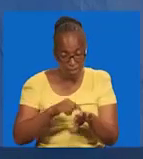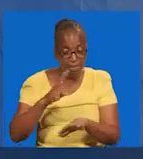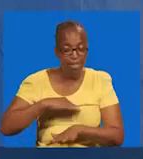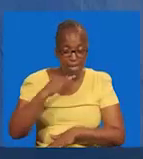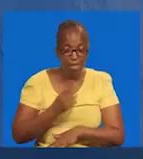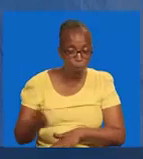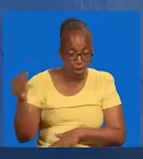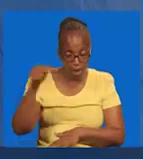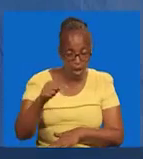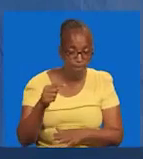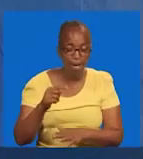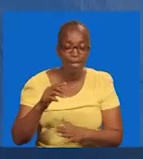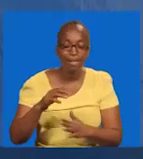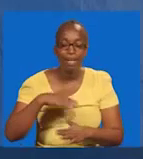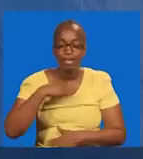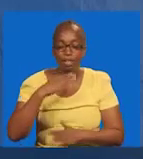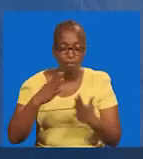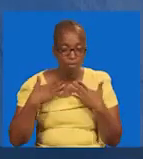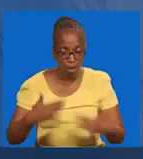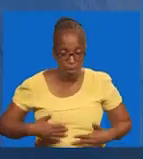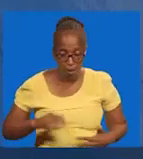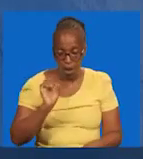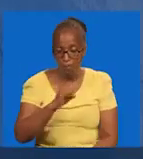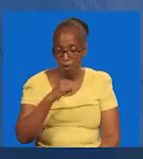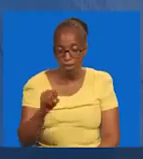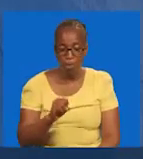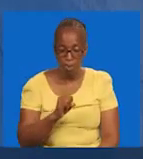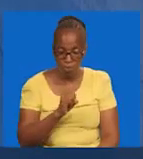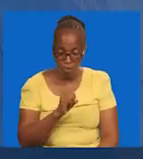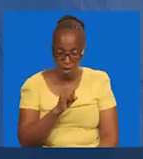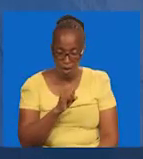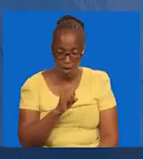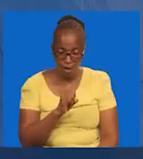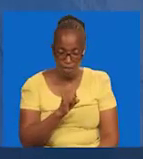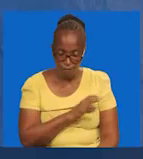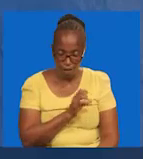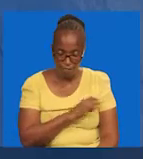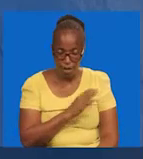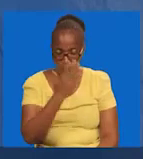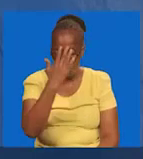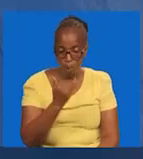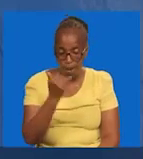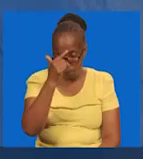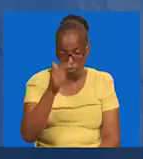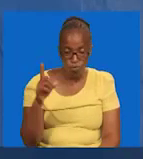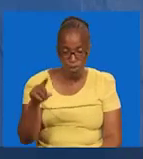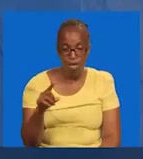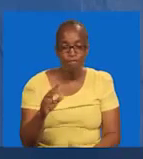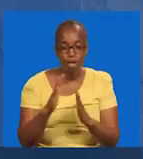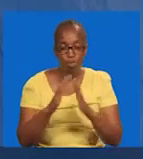Kitakacho tukondolea macho. Kifo cha mwili. Atuta ogopa. Kwa sababu wewe ni mushindi. Mungu wetu.